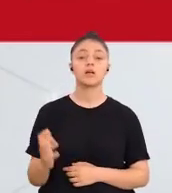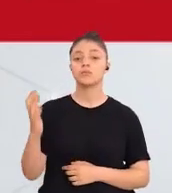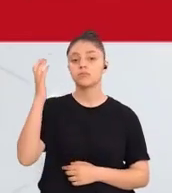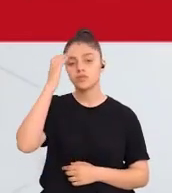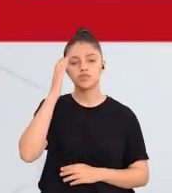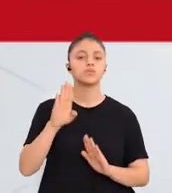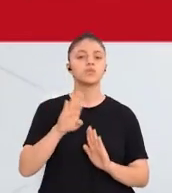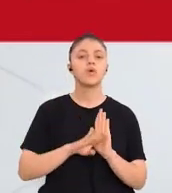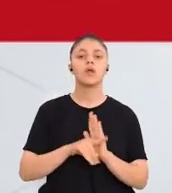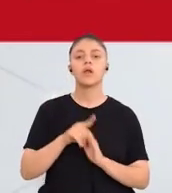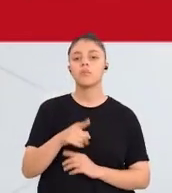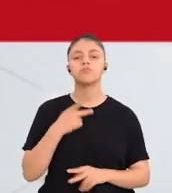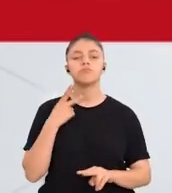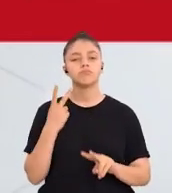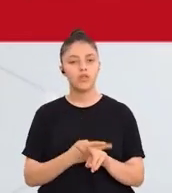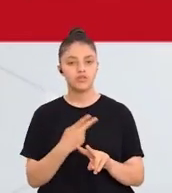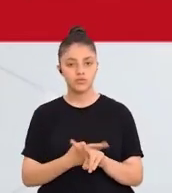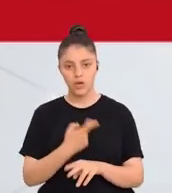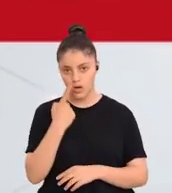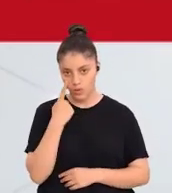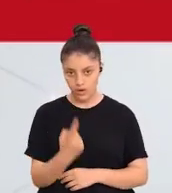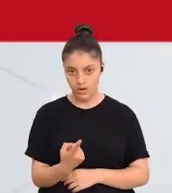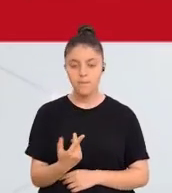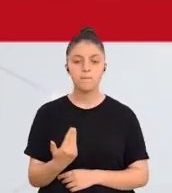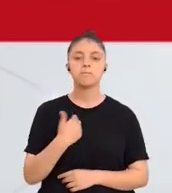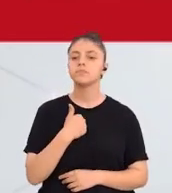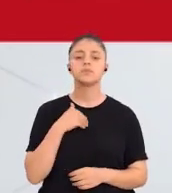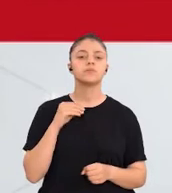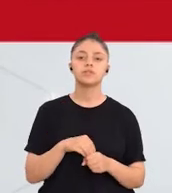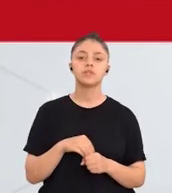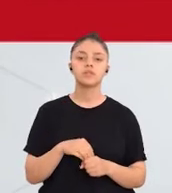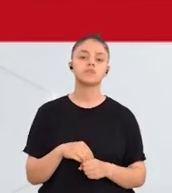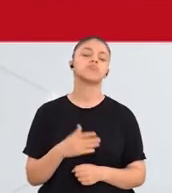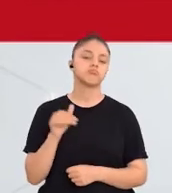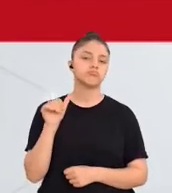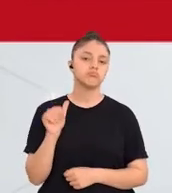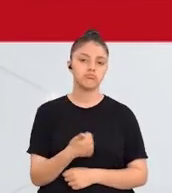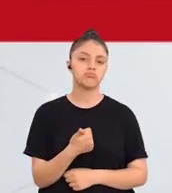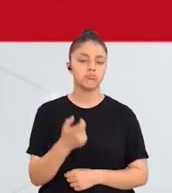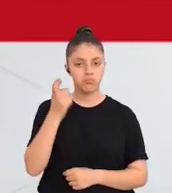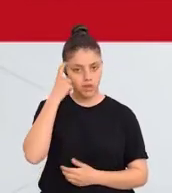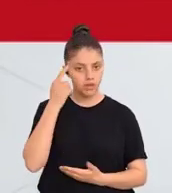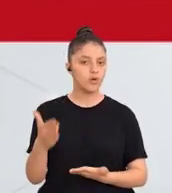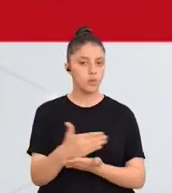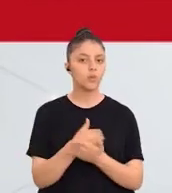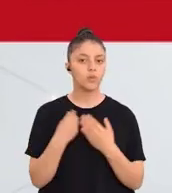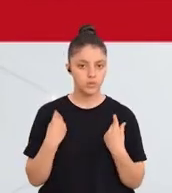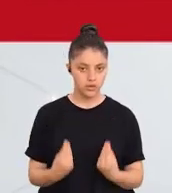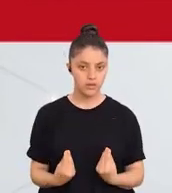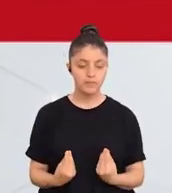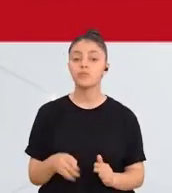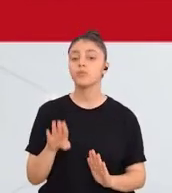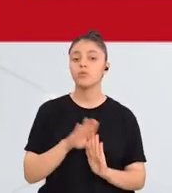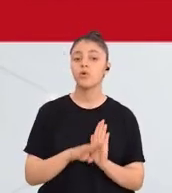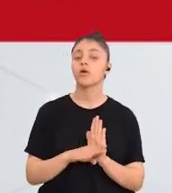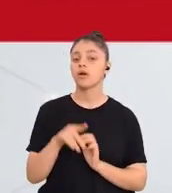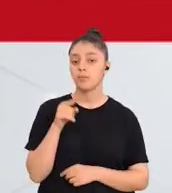Öncelikli olarak bir programın denenmesi bizim için son derece etkili veriler sağlayabilir.